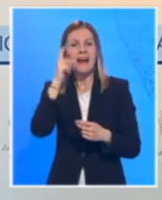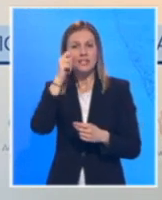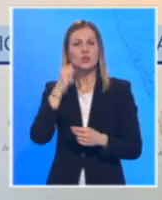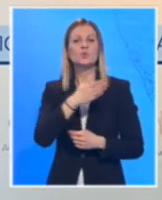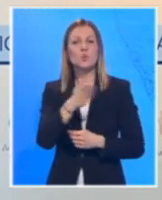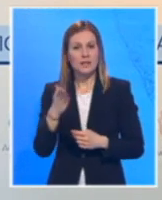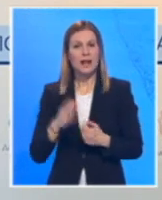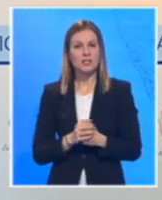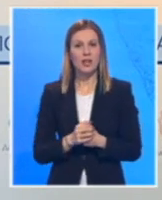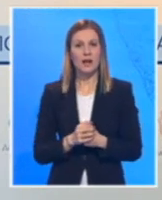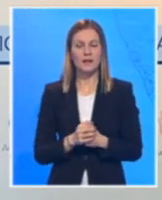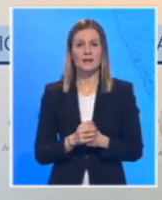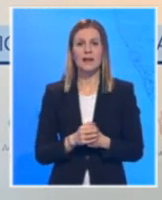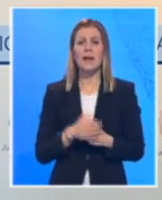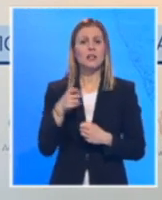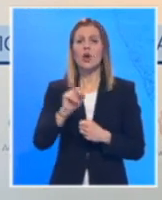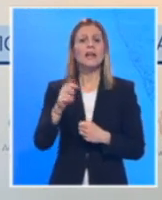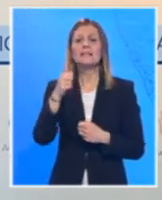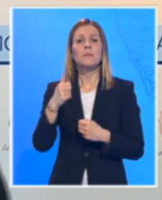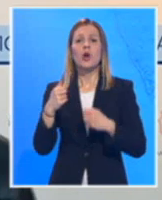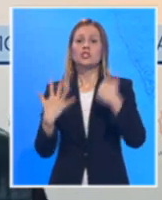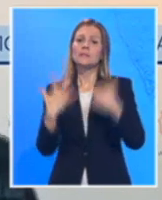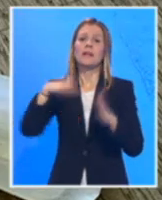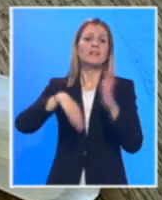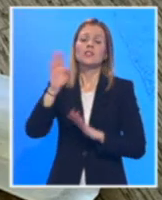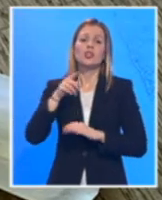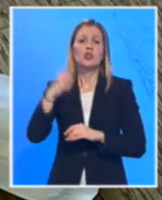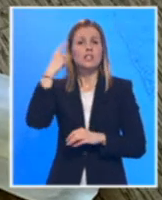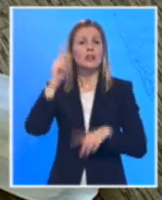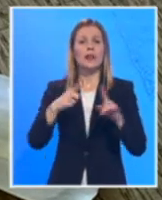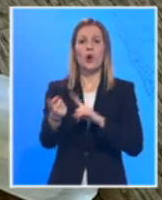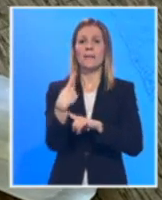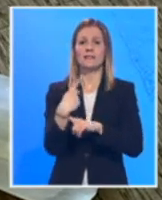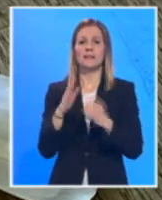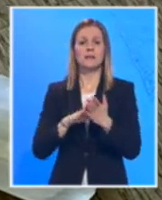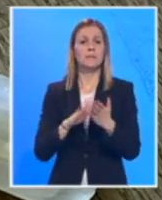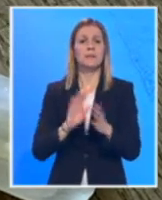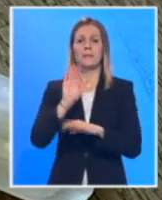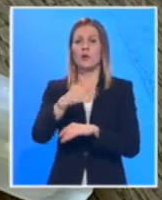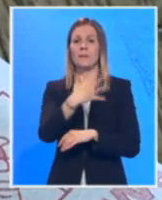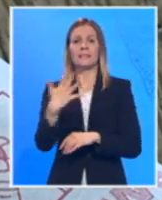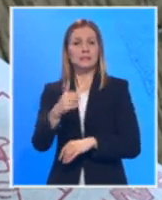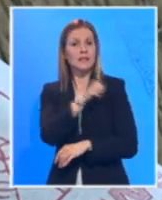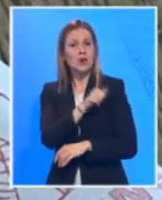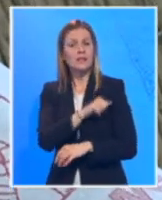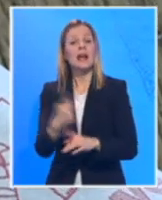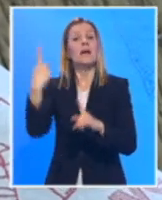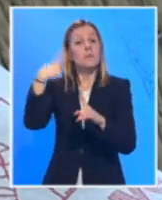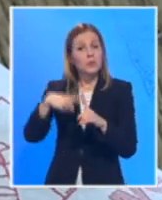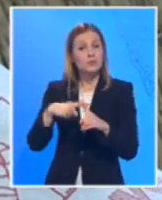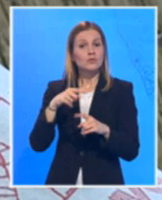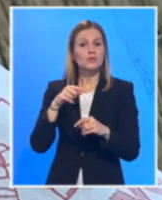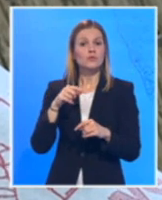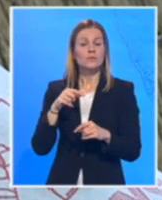Ne mislim tu samo na ovaj preko 65, nego uopšte neki pacijente, recimo preko 55 godina, koji će biti prvi